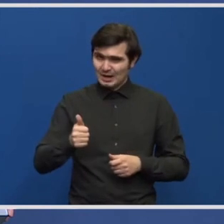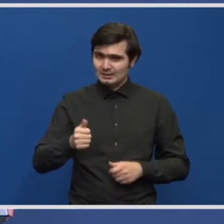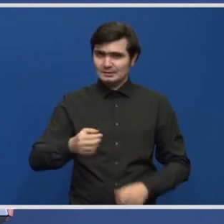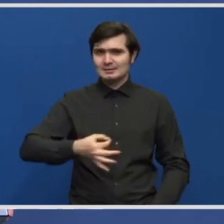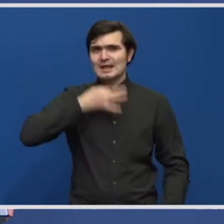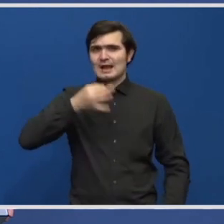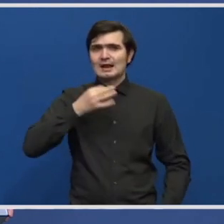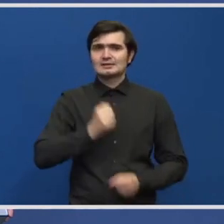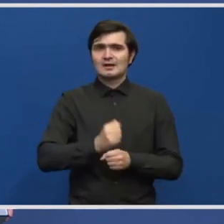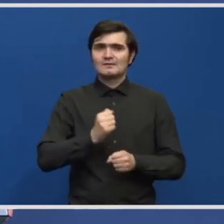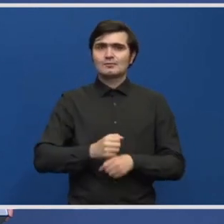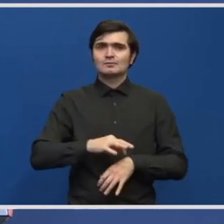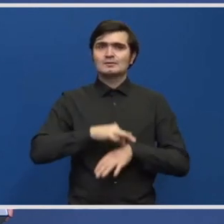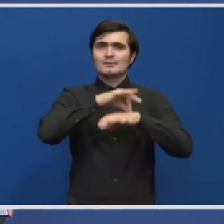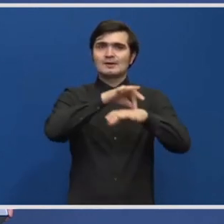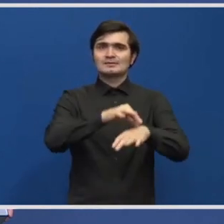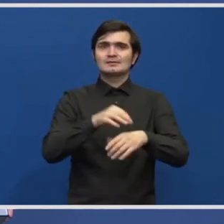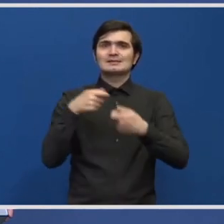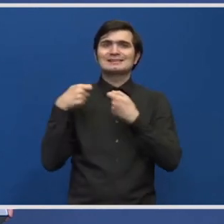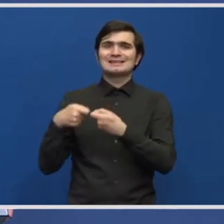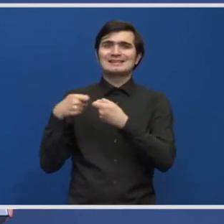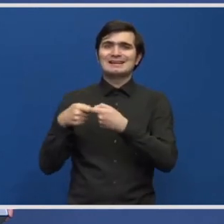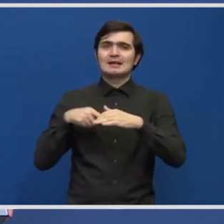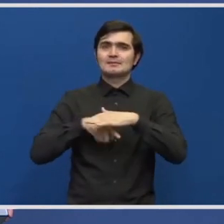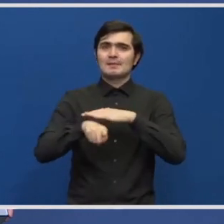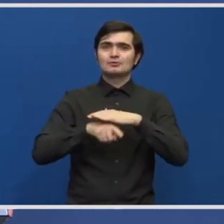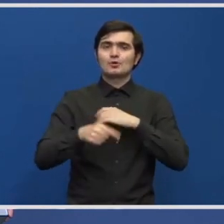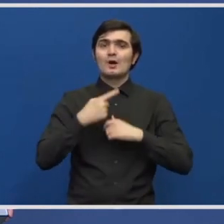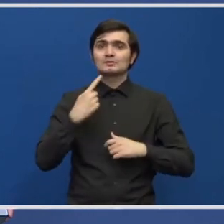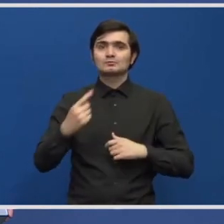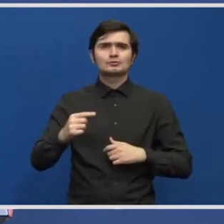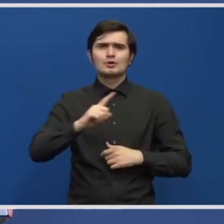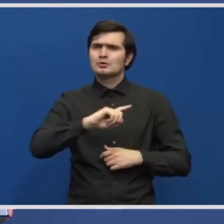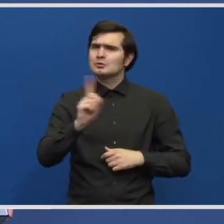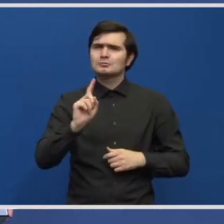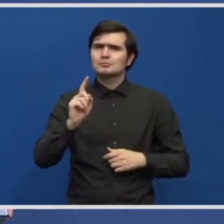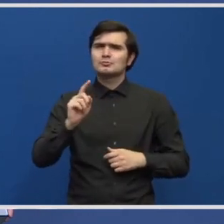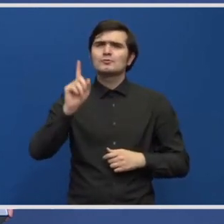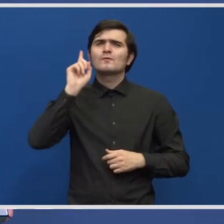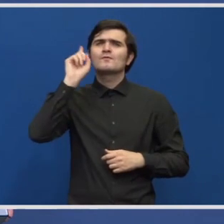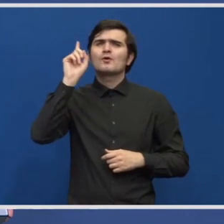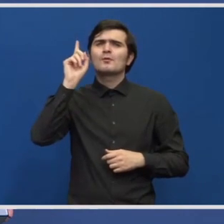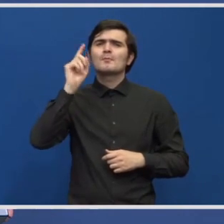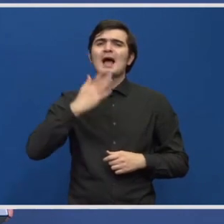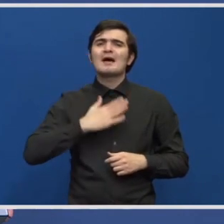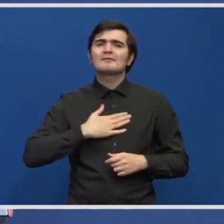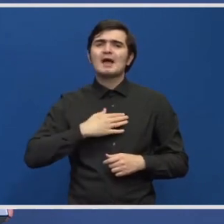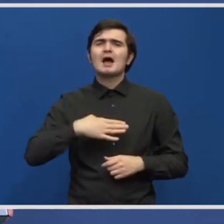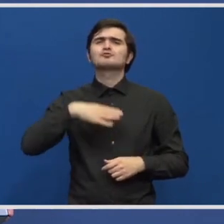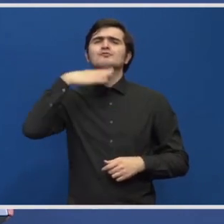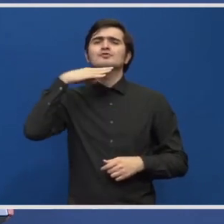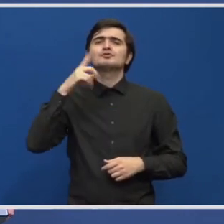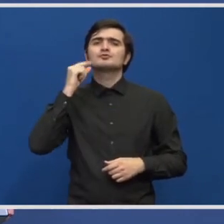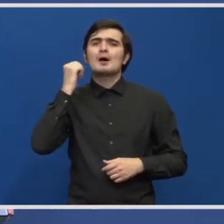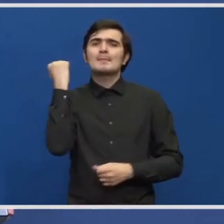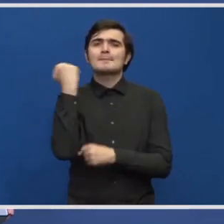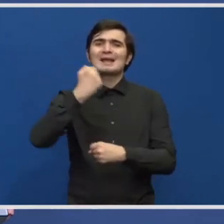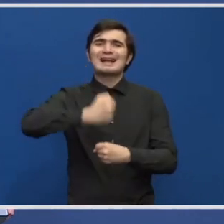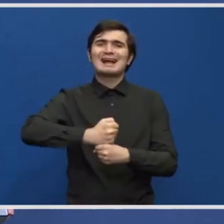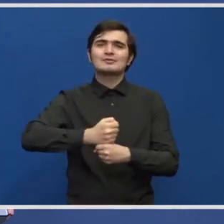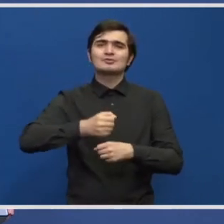făcută de reprezentanții sindicatelor de la Metrorex care spun că nu vor mai fi suficient mecanici de tren care să conducă